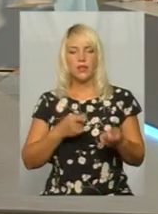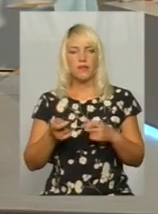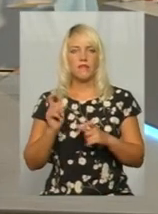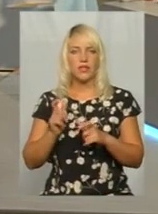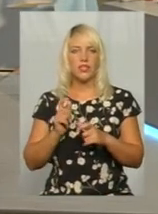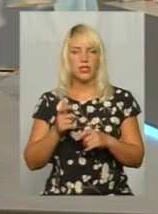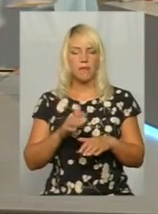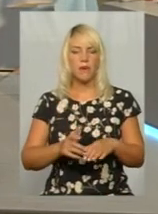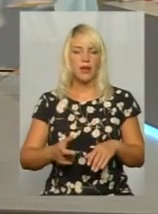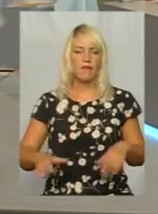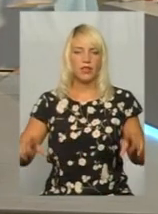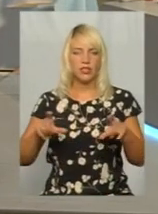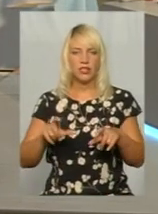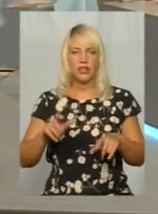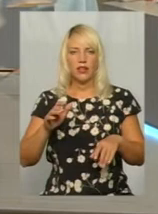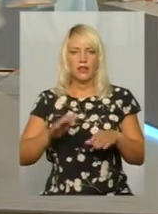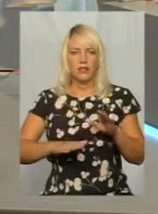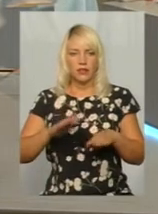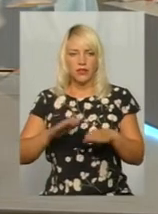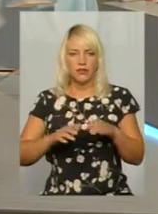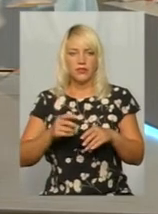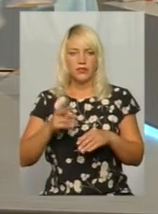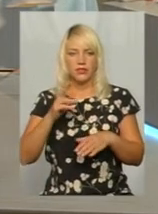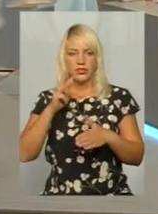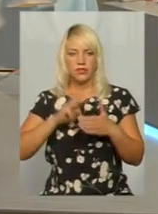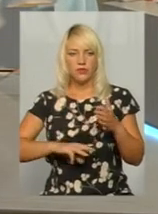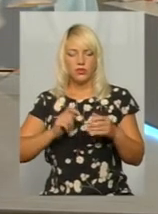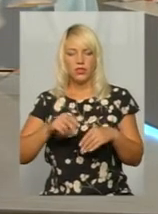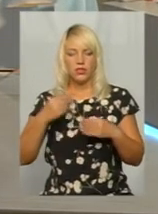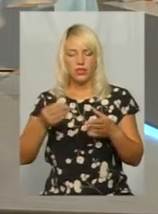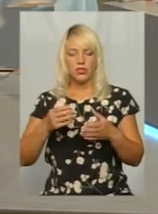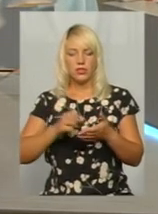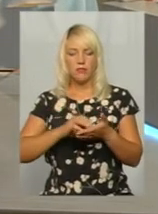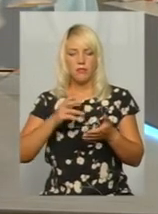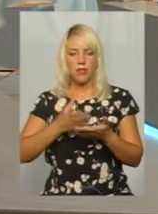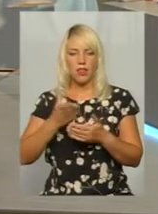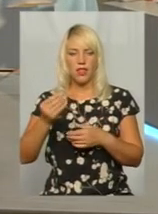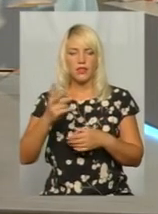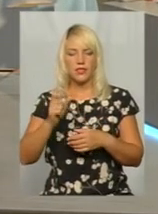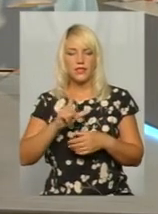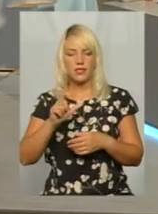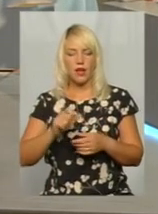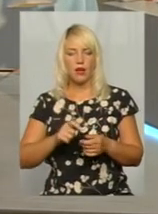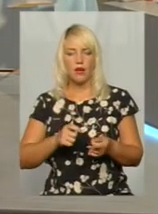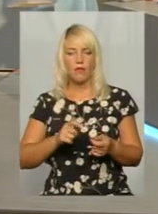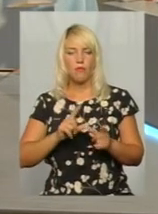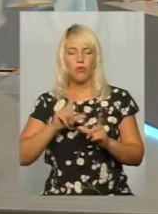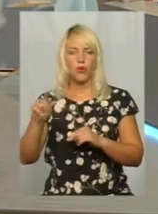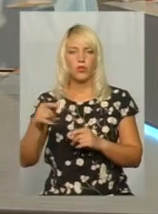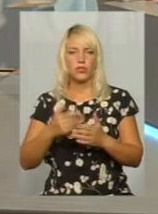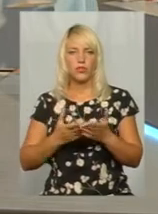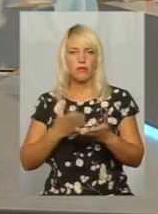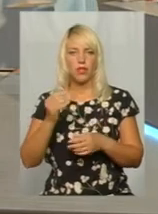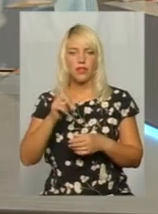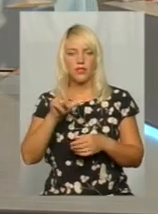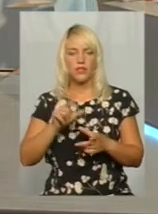з перевищенням вагових або габаритних параметрів не штрафується, йому нараховується плата за проїзд. Тобто, плата за проїзд